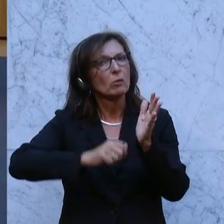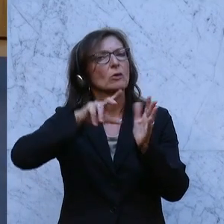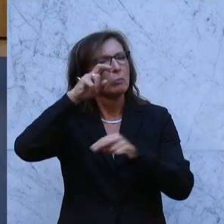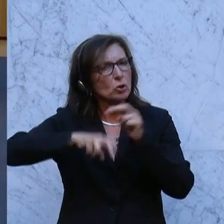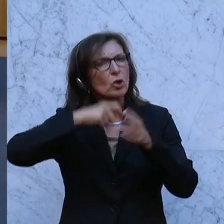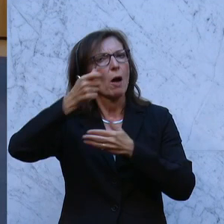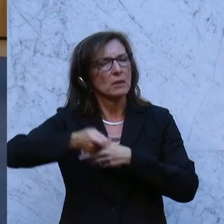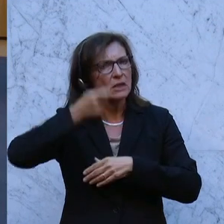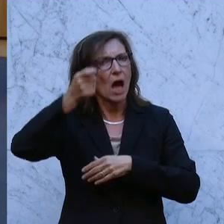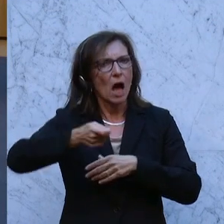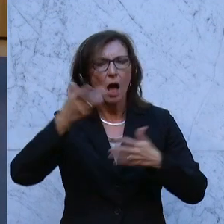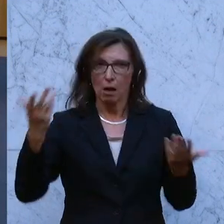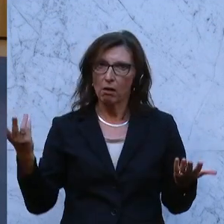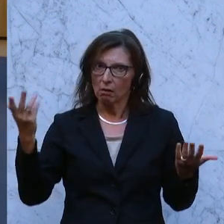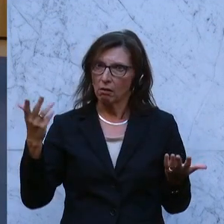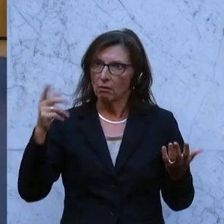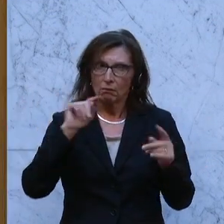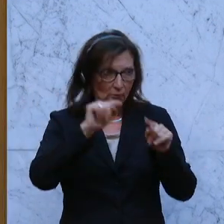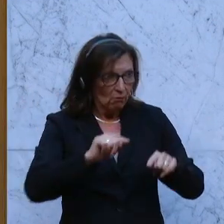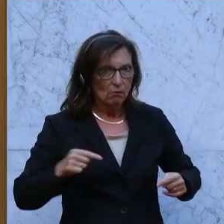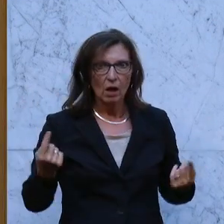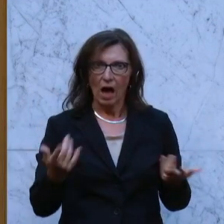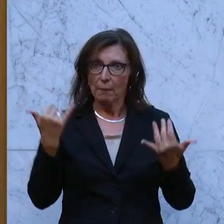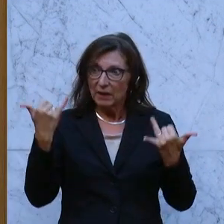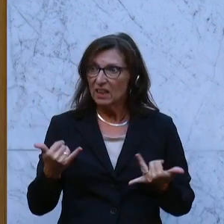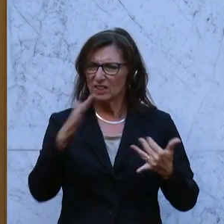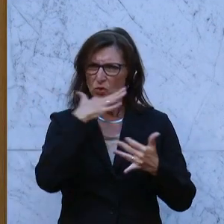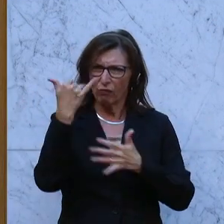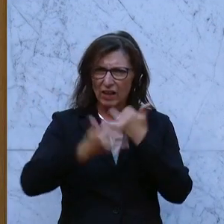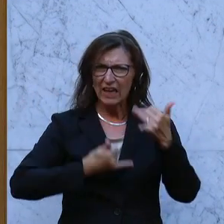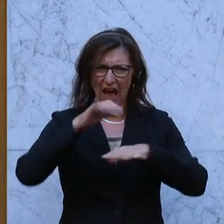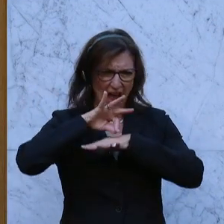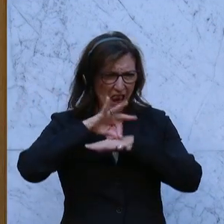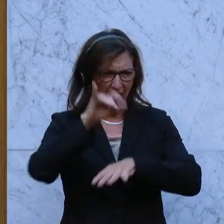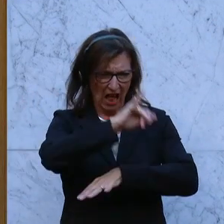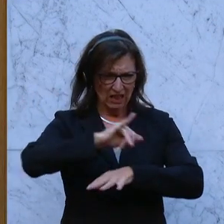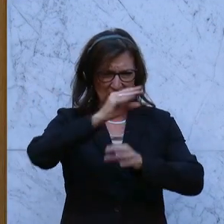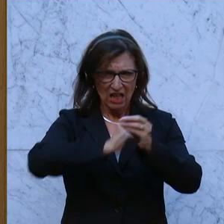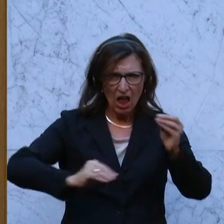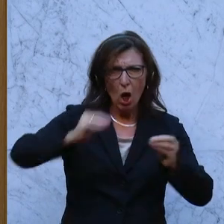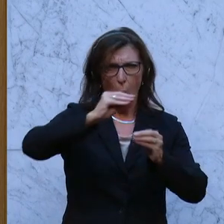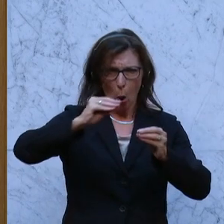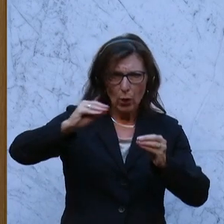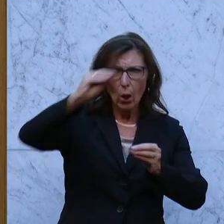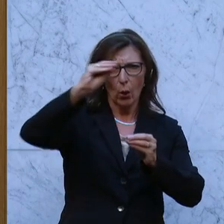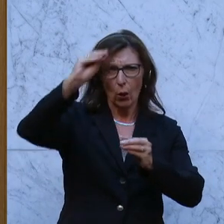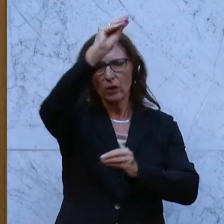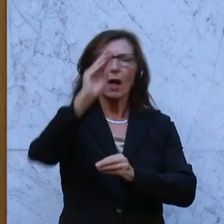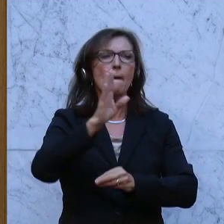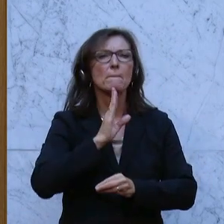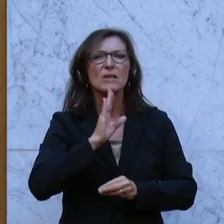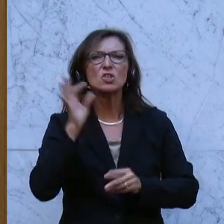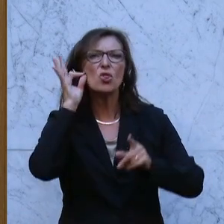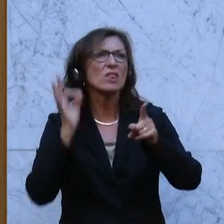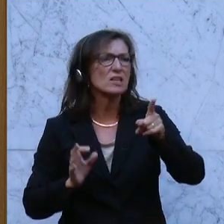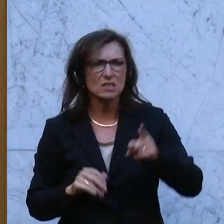Leitzinsen angehoben werden, dass das die Pensionistin zu spüren bekommen muss, die hart auch